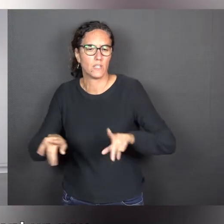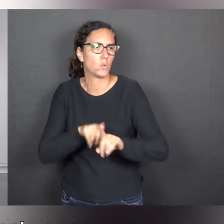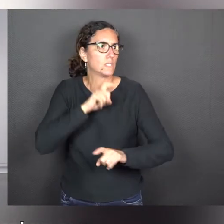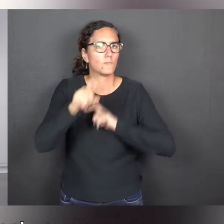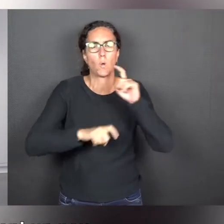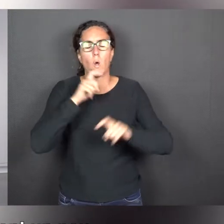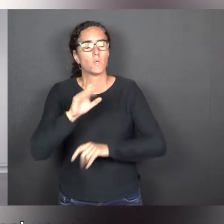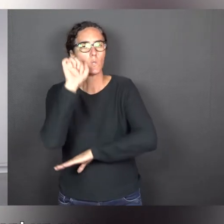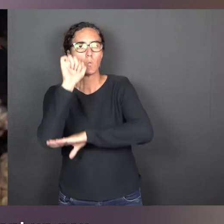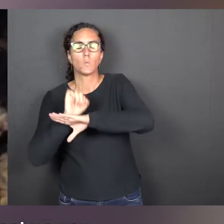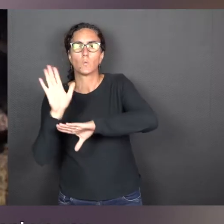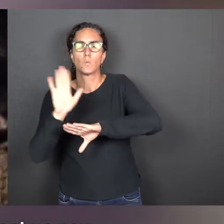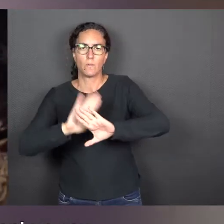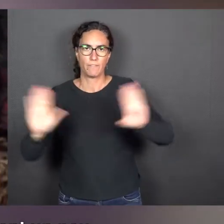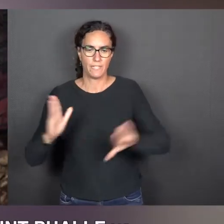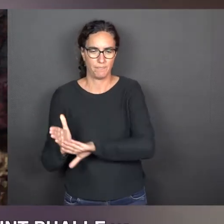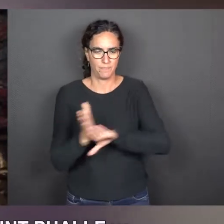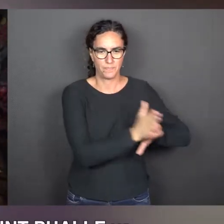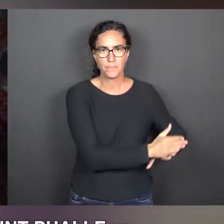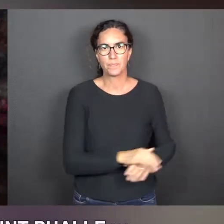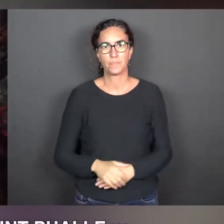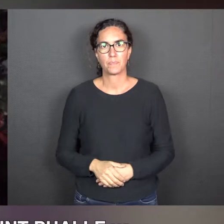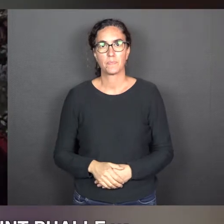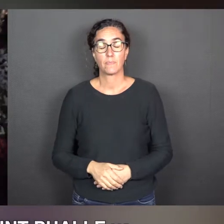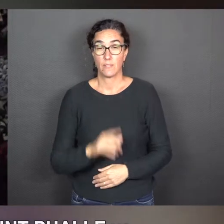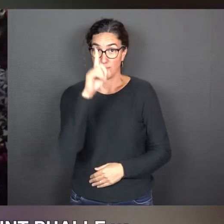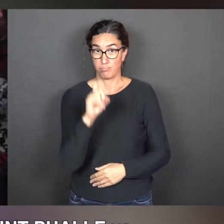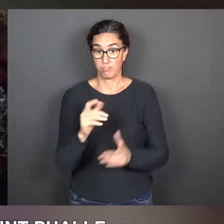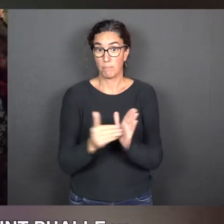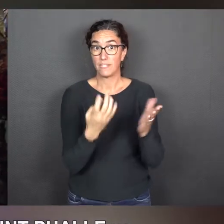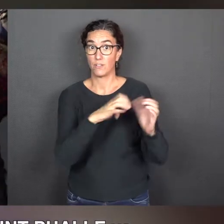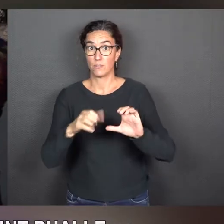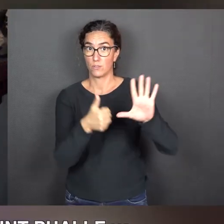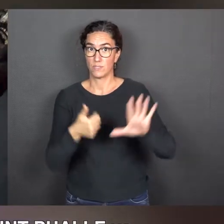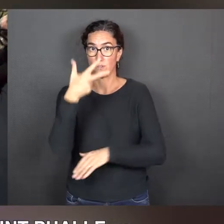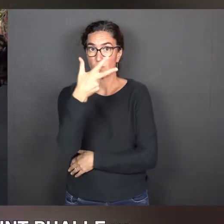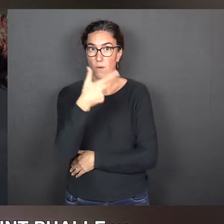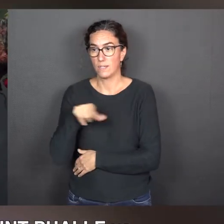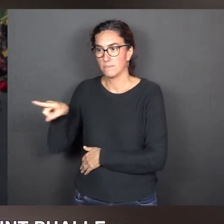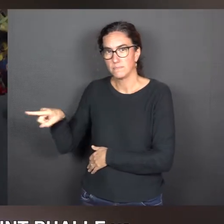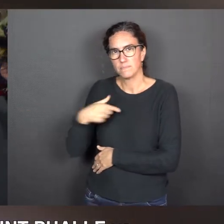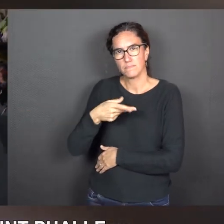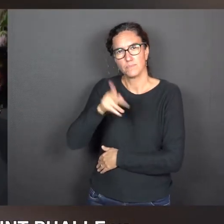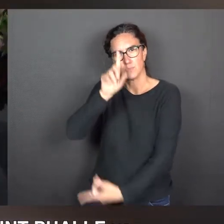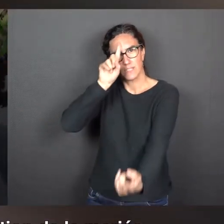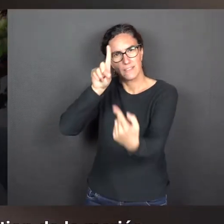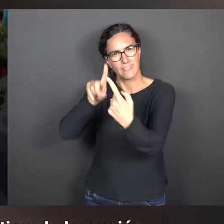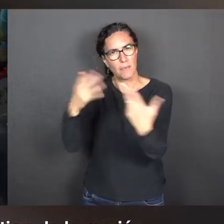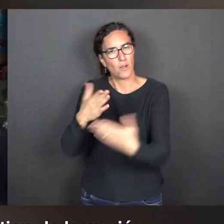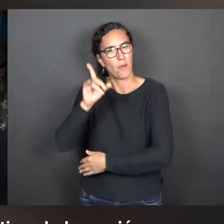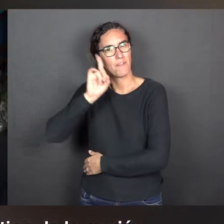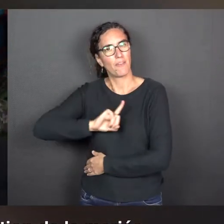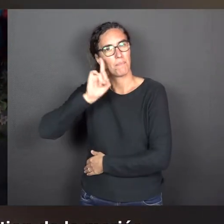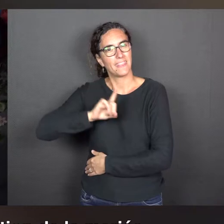dépassée par la violence de ce geste. À partir de 1963, Niki de Saint-Faël va explorer davantage des thèmes autour de la